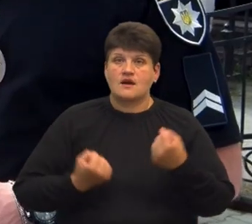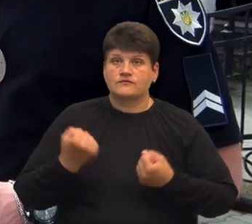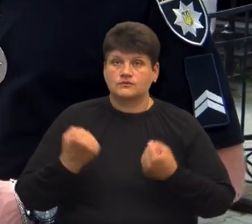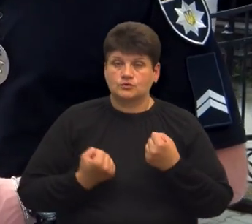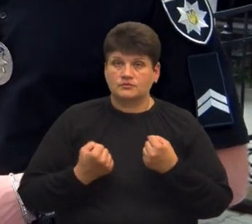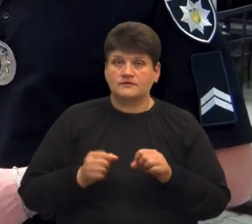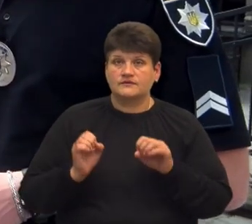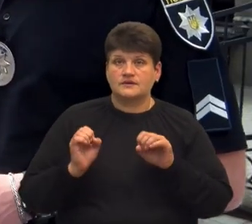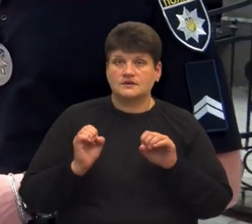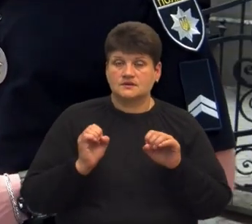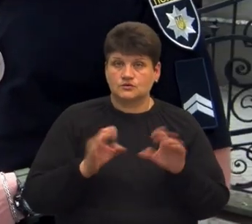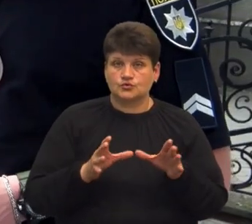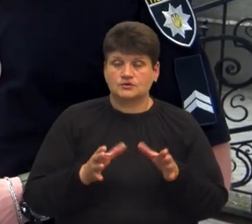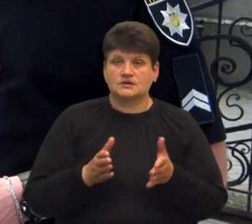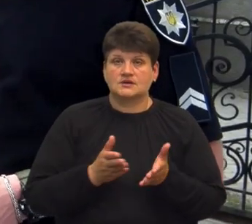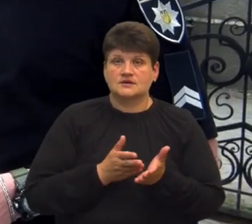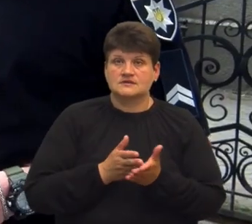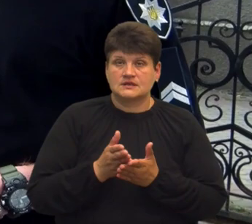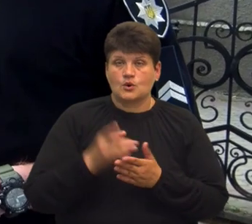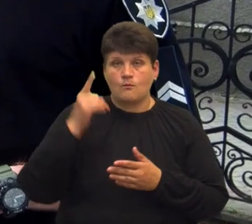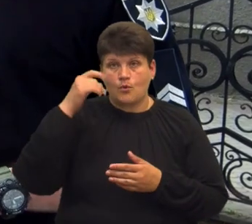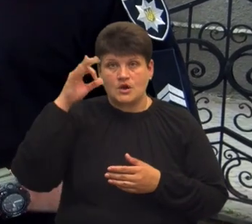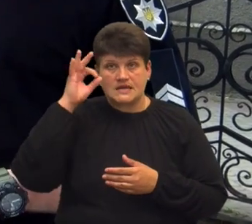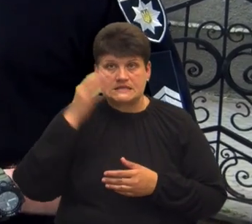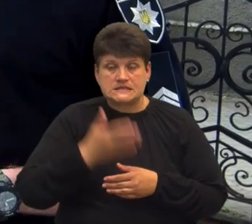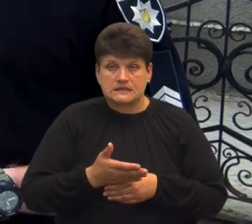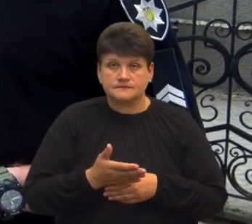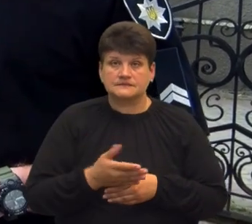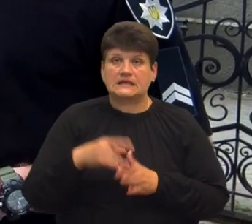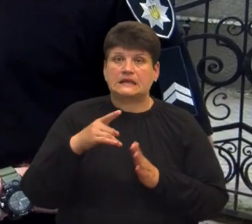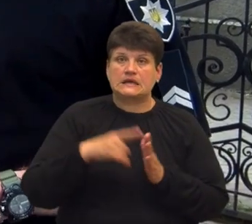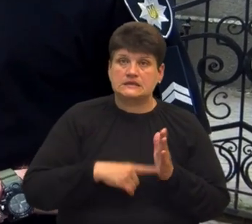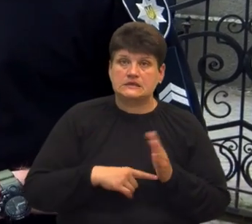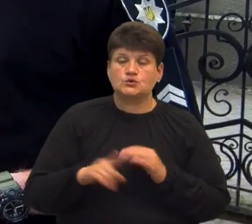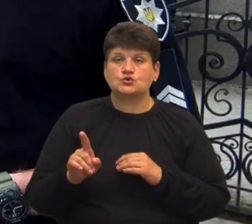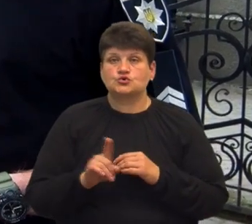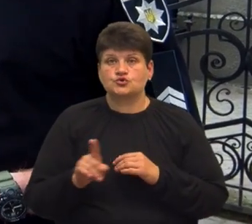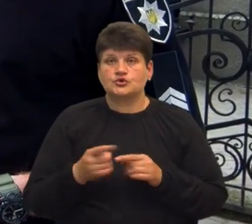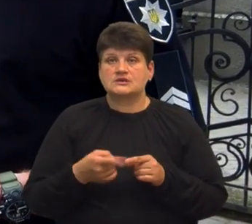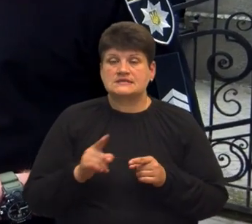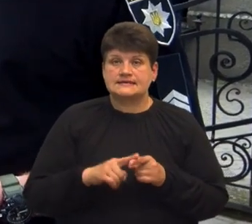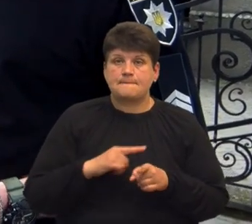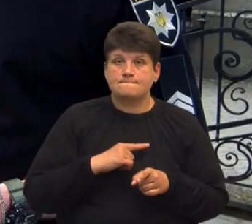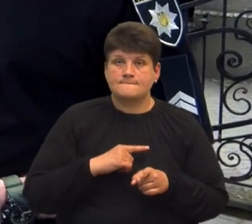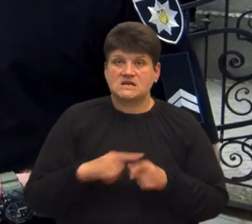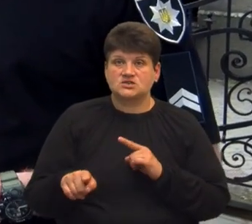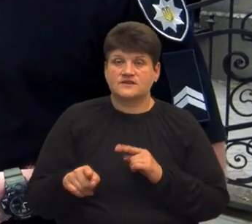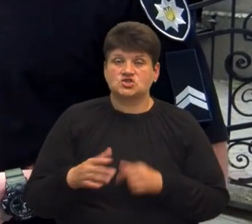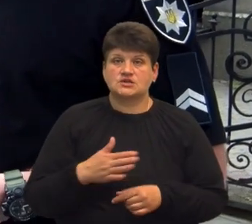напевно, на сектор регіональної патрульної поліції. Надіюся, це пришвидшить наш